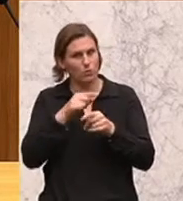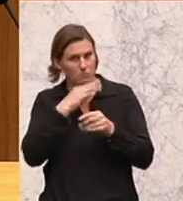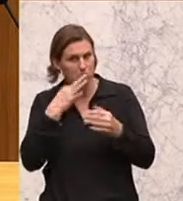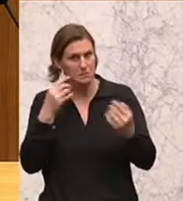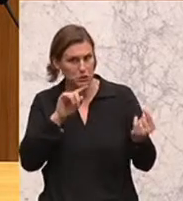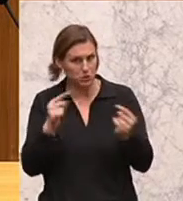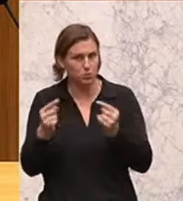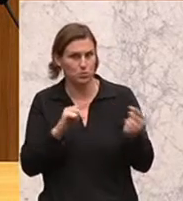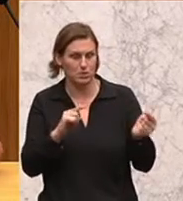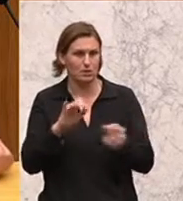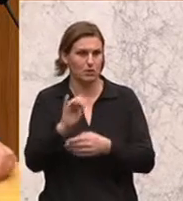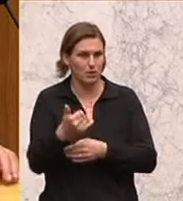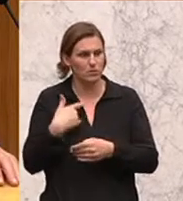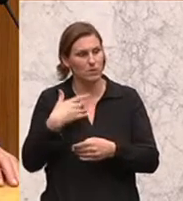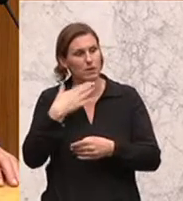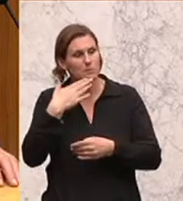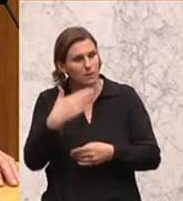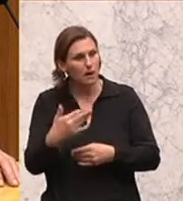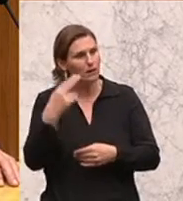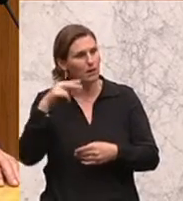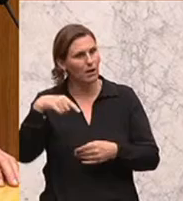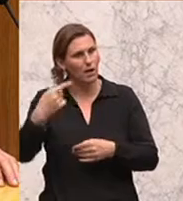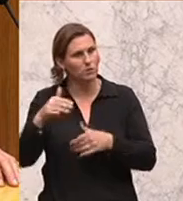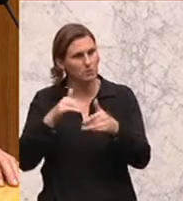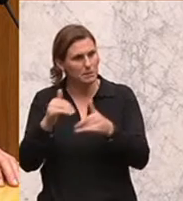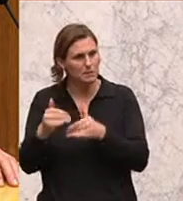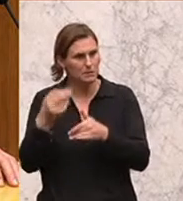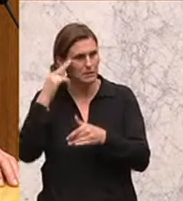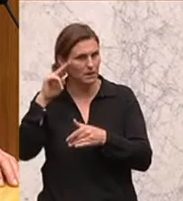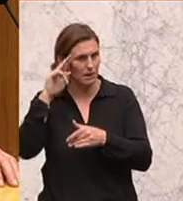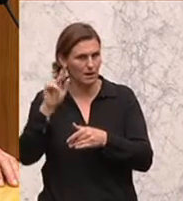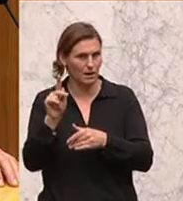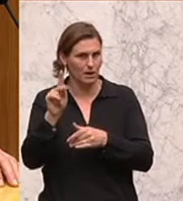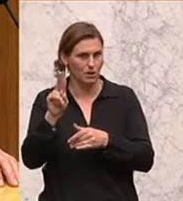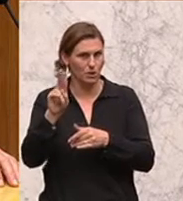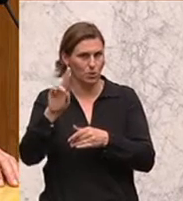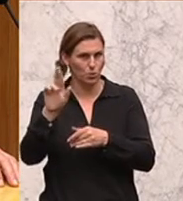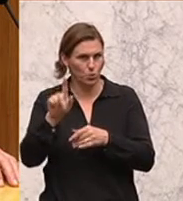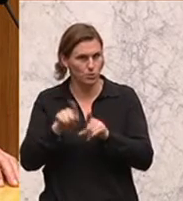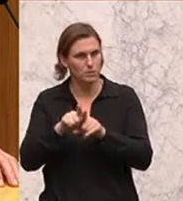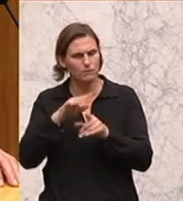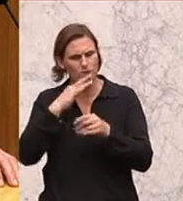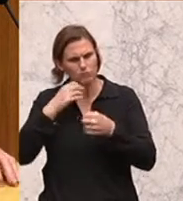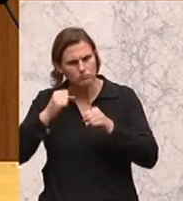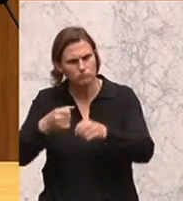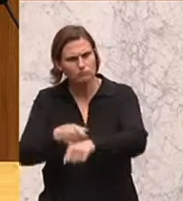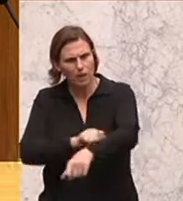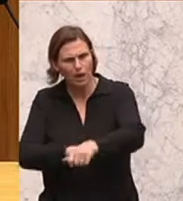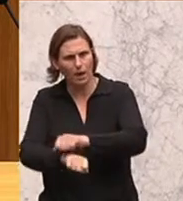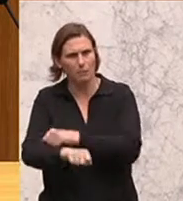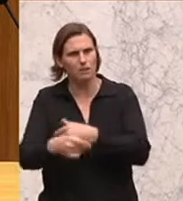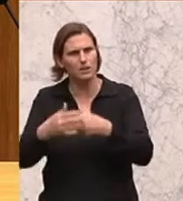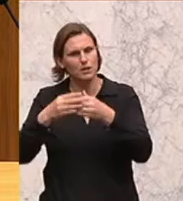diskutiert. Und ich bedanke mich beim Außenminister Sebastian Kurz dafür, dass er sich einsetzt für Frieden und für